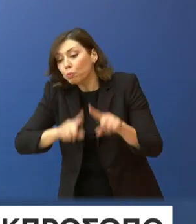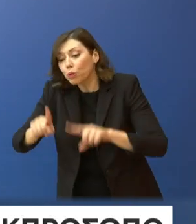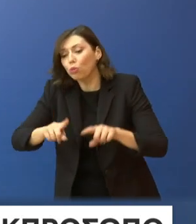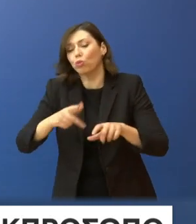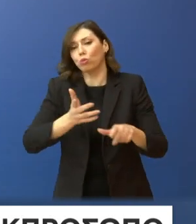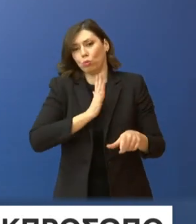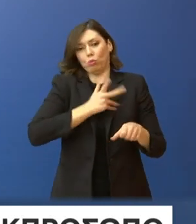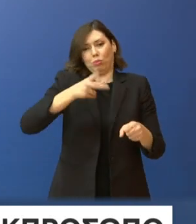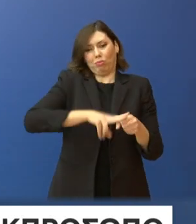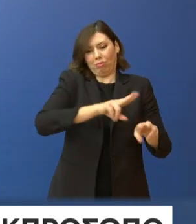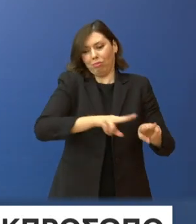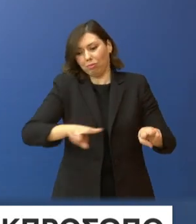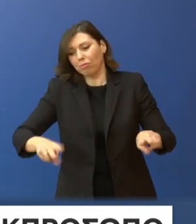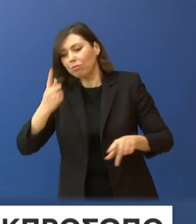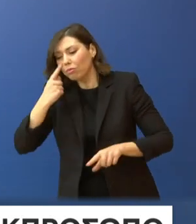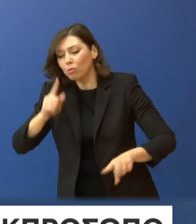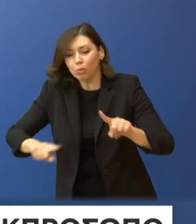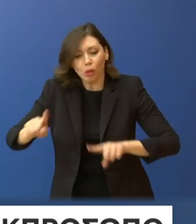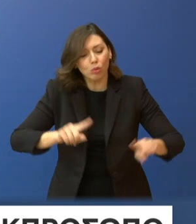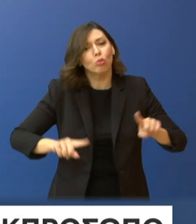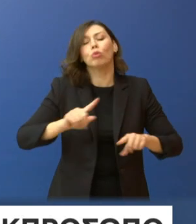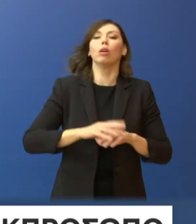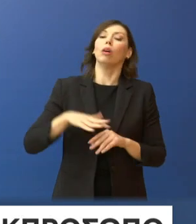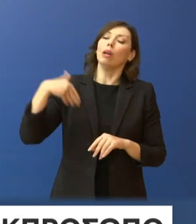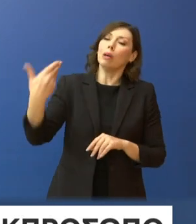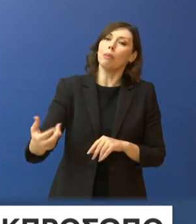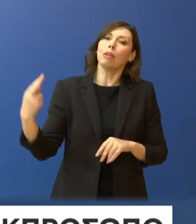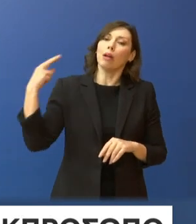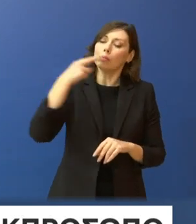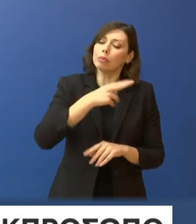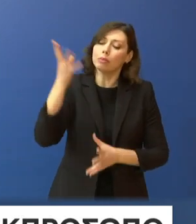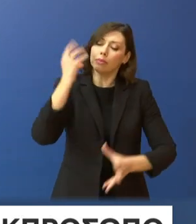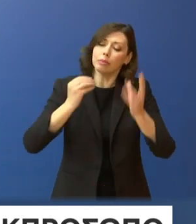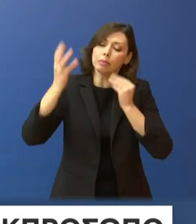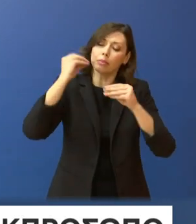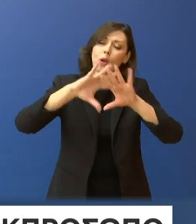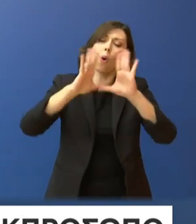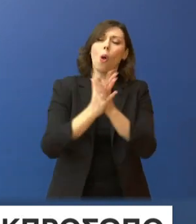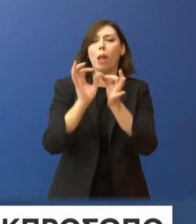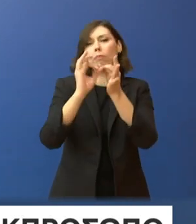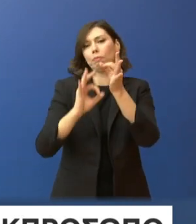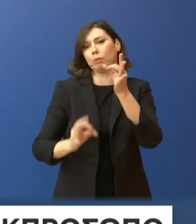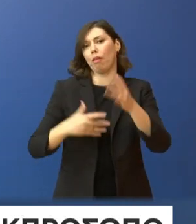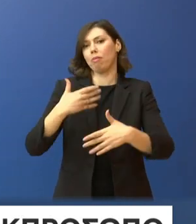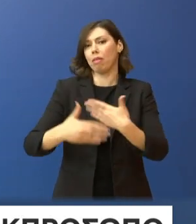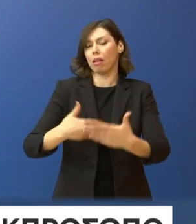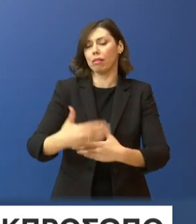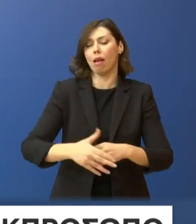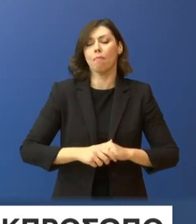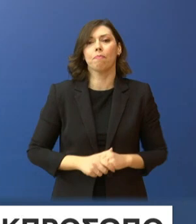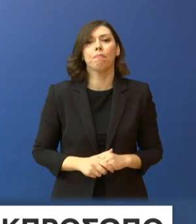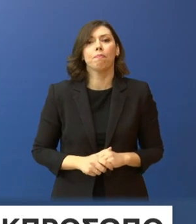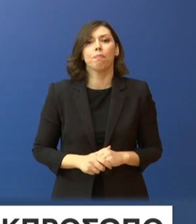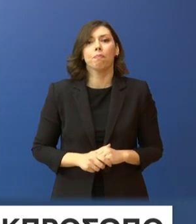την πορεία ταυτοποίησης των θυμάτων και αντιμετώπισης των περιστατικών. Άμεση υπήρξε από την πρώτη στιγμή η